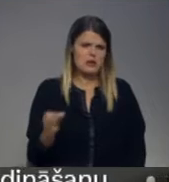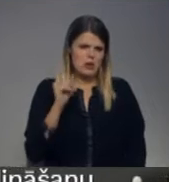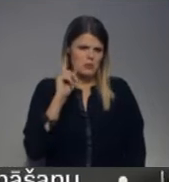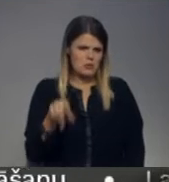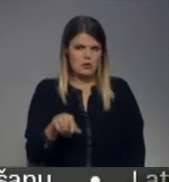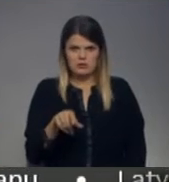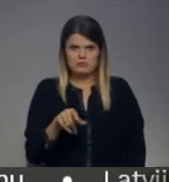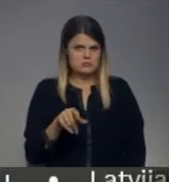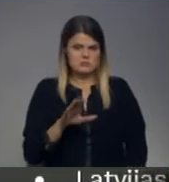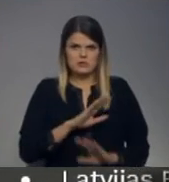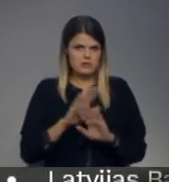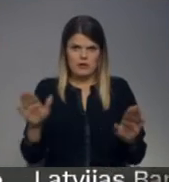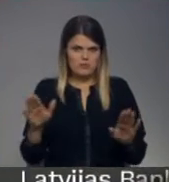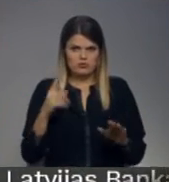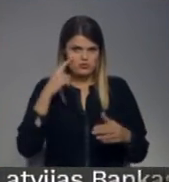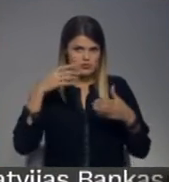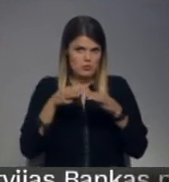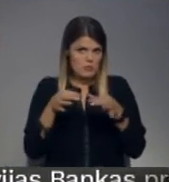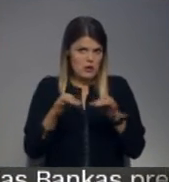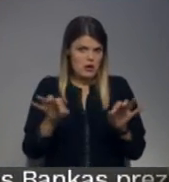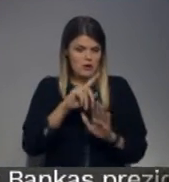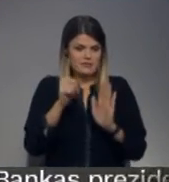Nedosiet viņiem pamatu rosināt domas atlēšanu?